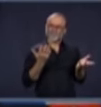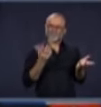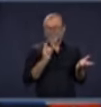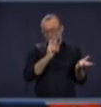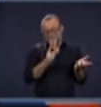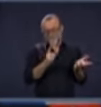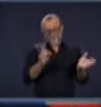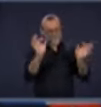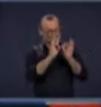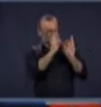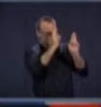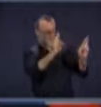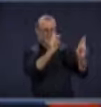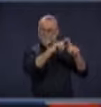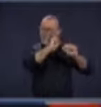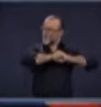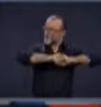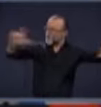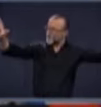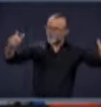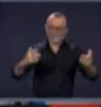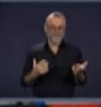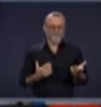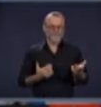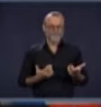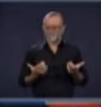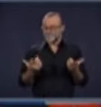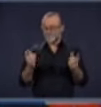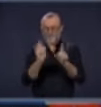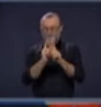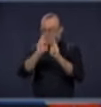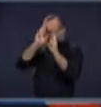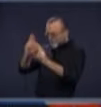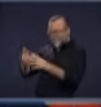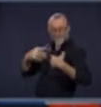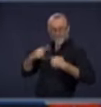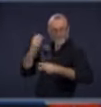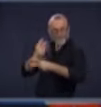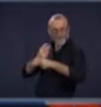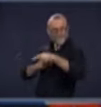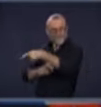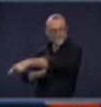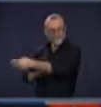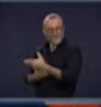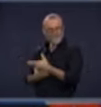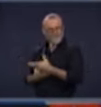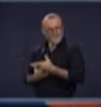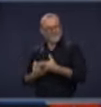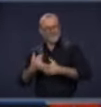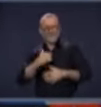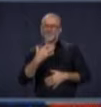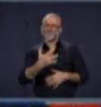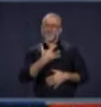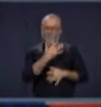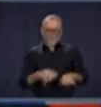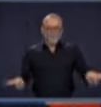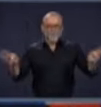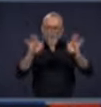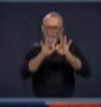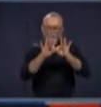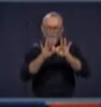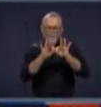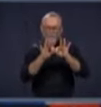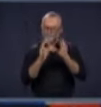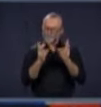C'est une forme de respect pour tout le monde, mais comme on l'a dit, pour tout le personnel de la santé. Et